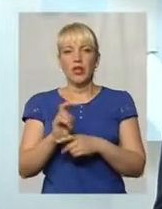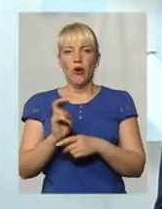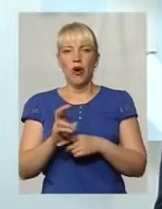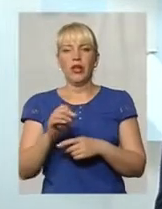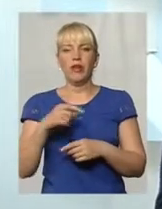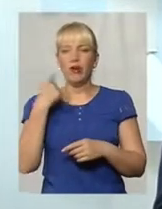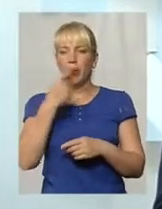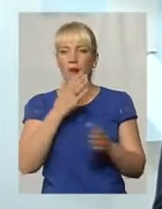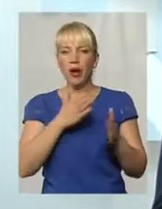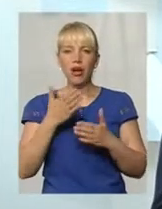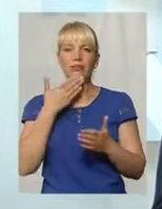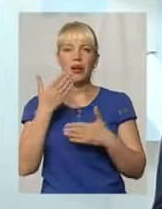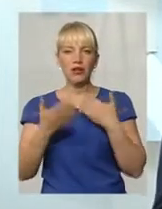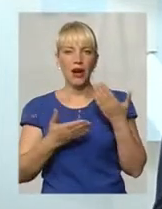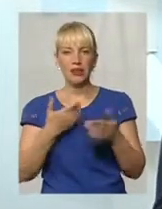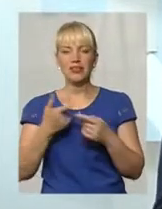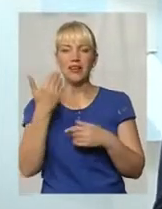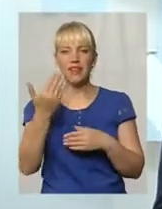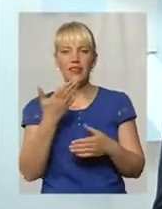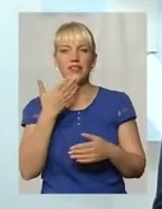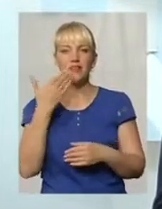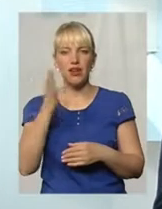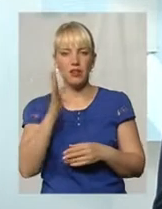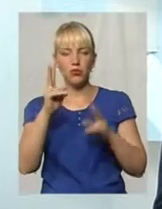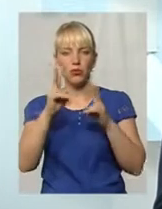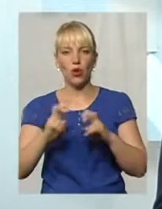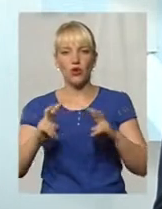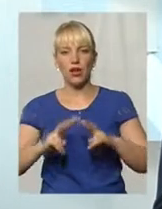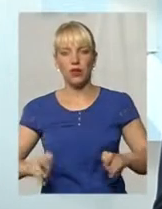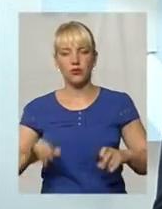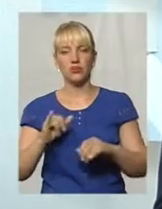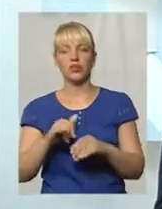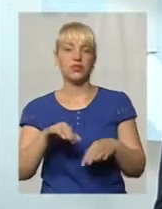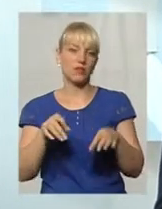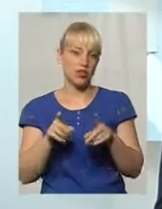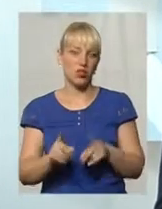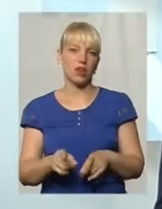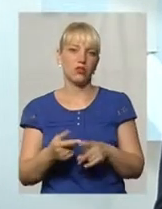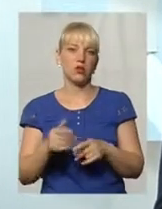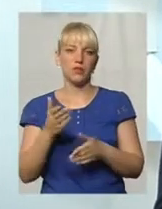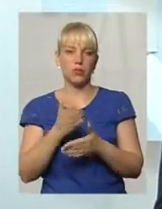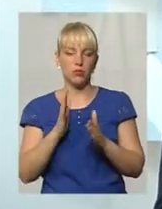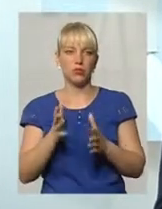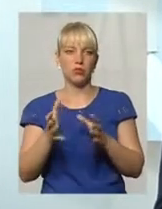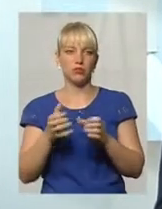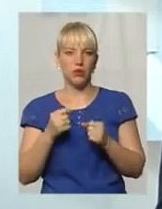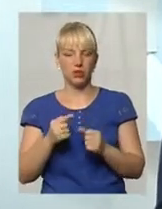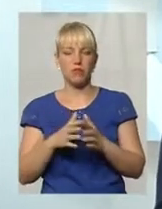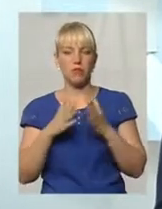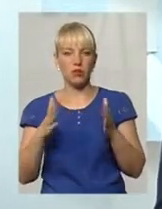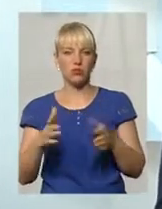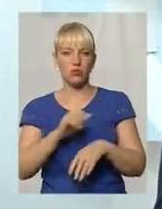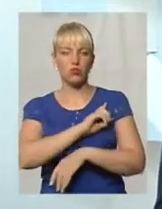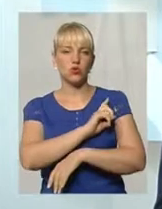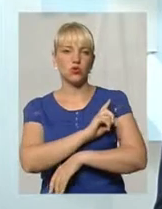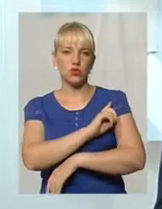ваші звернення розглянуті. І, звичайно, прийняти максимум усилий для